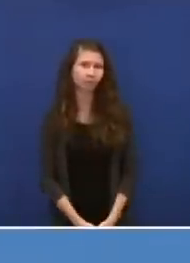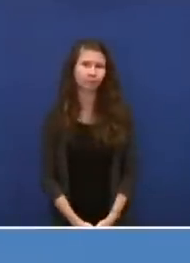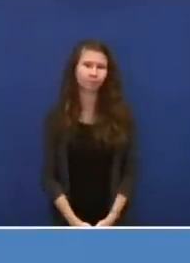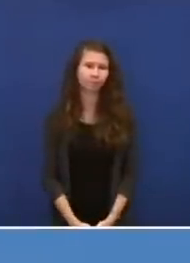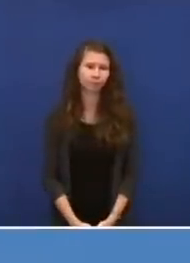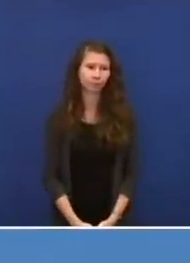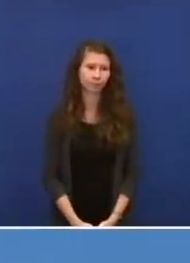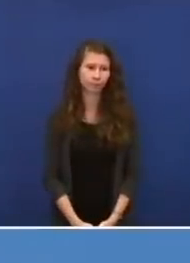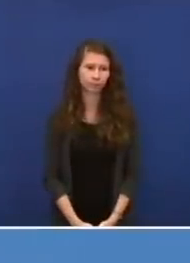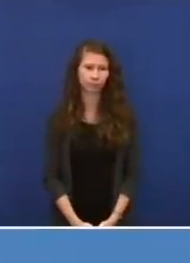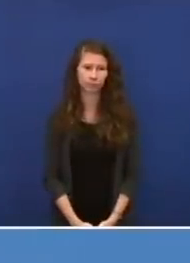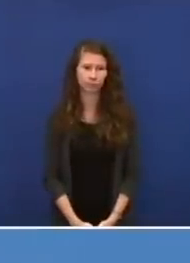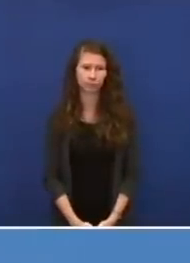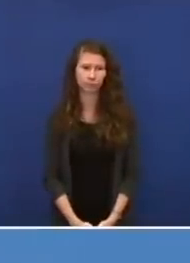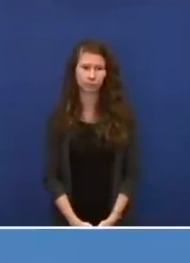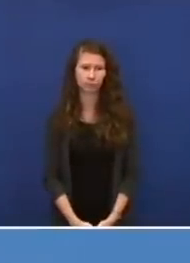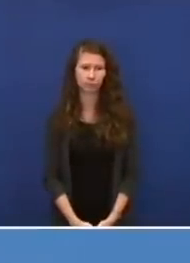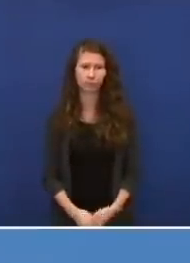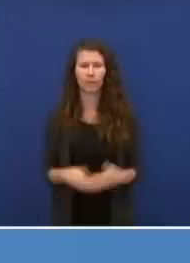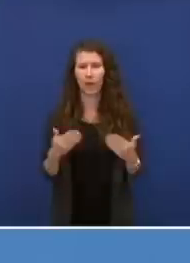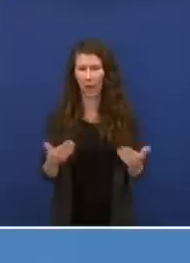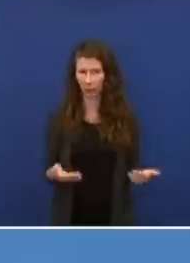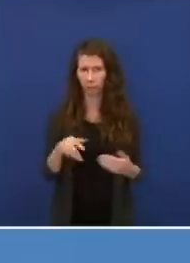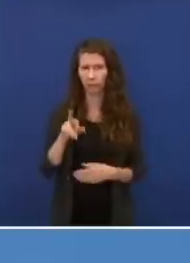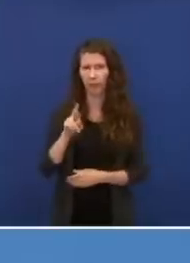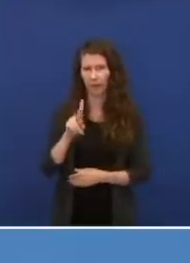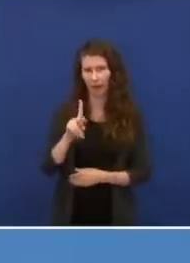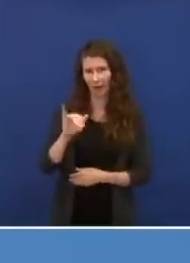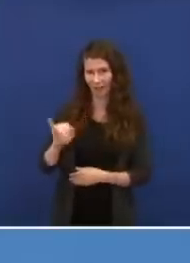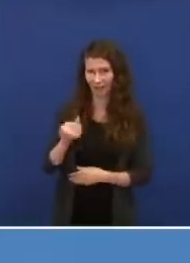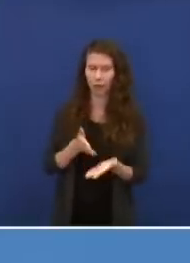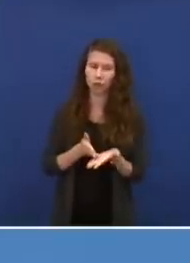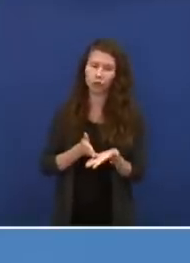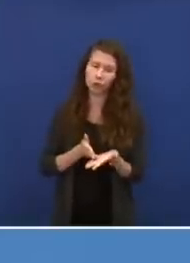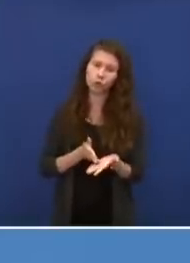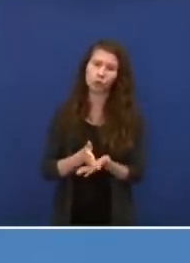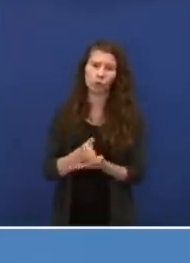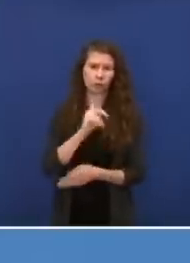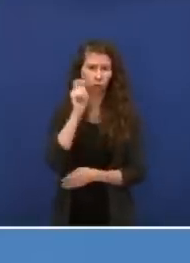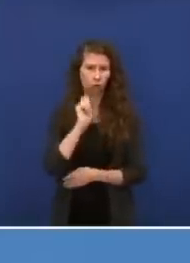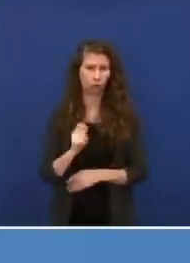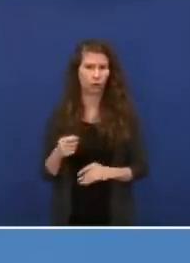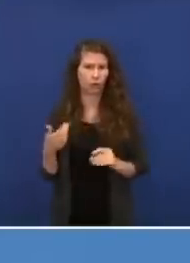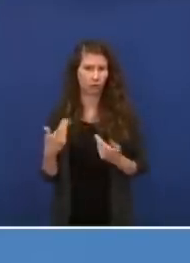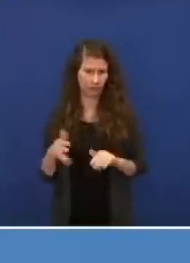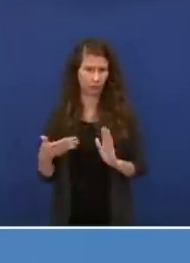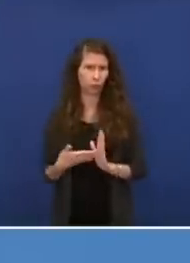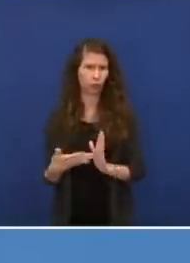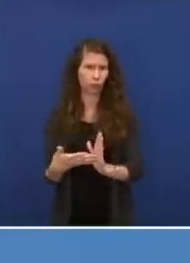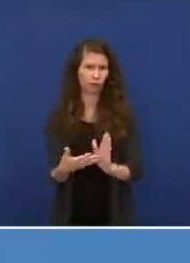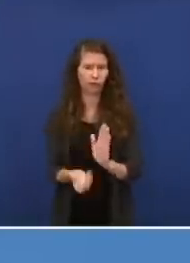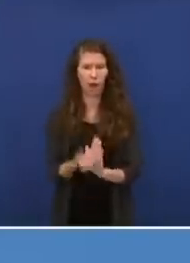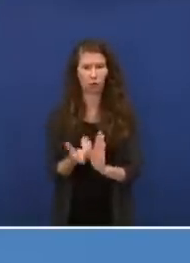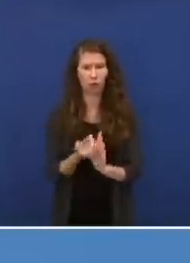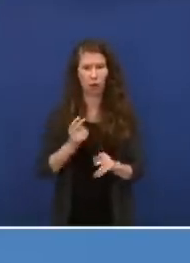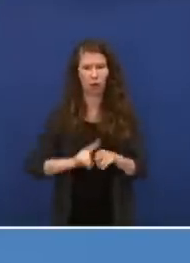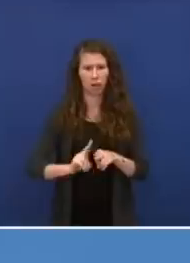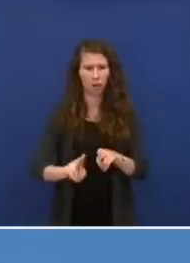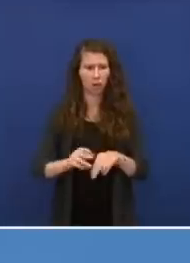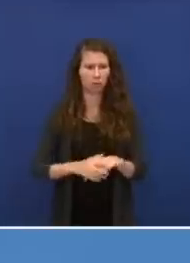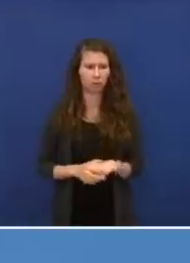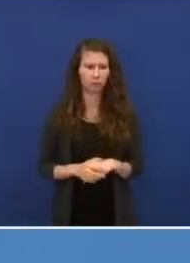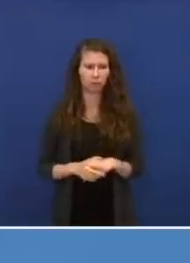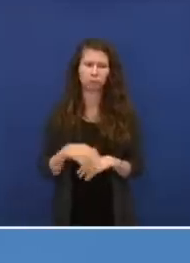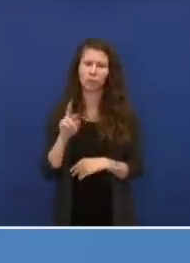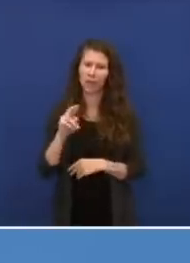Es ist so, dass das RKI fortwährend die Studien überprüft und aktualisiert. Und das finden Sie auch